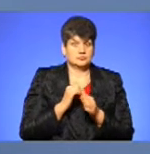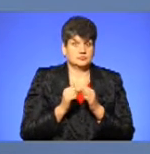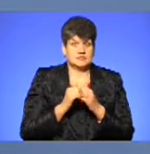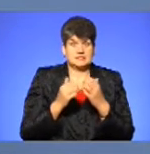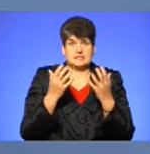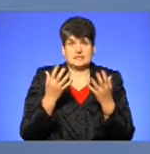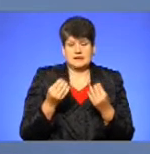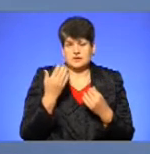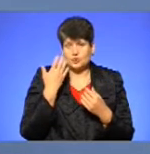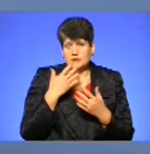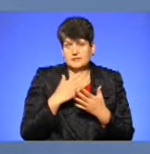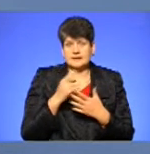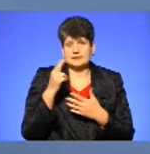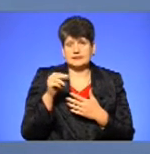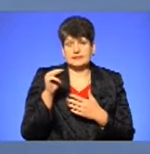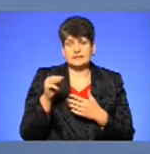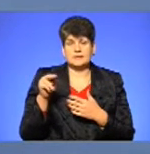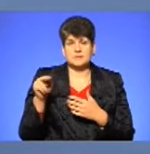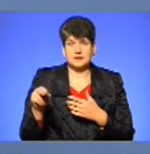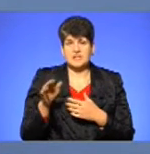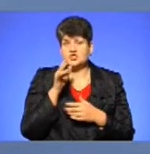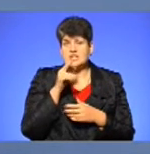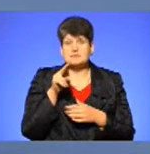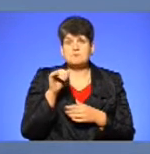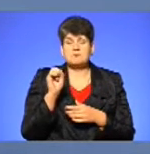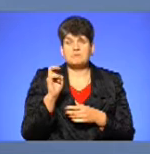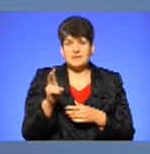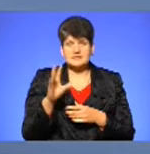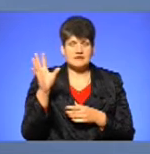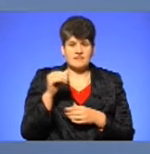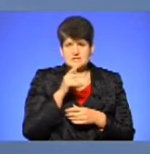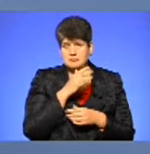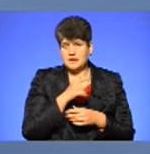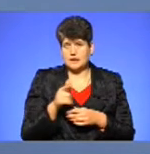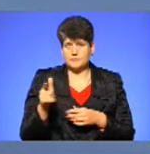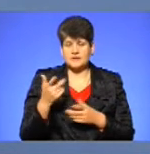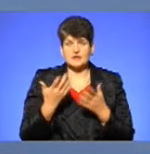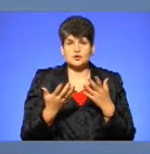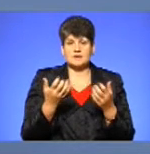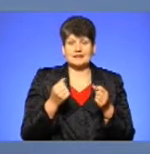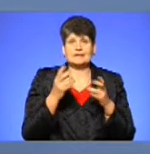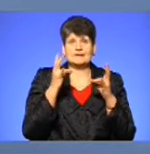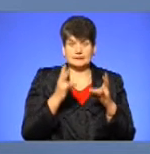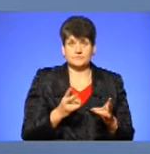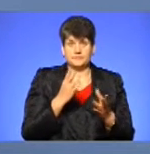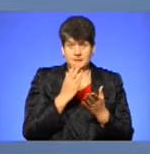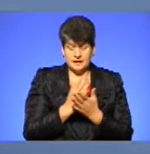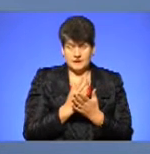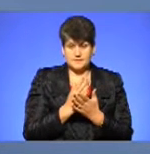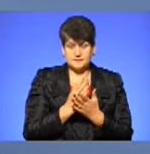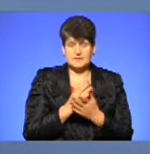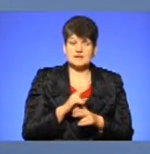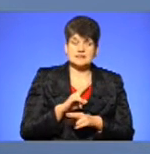трапляються дорожні транспортні пригоди в час пік, якщо брати за весь період. Якщо брати ДТП з травмованими, тобто, де є